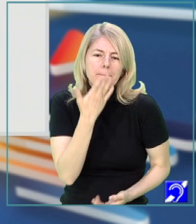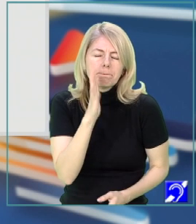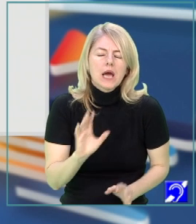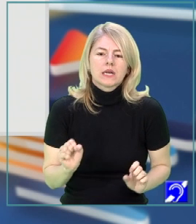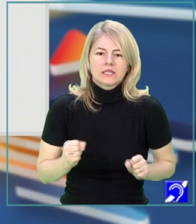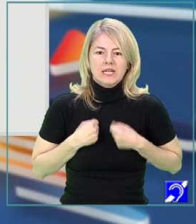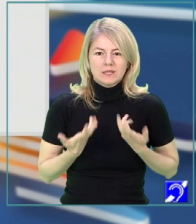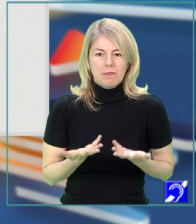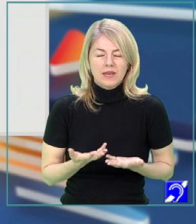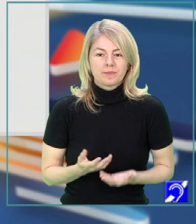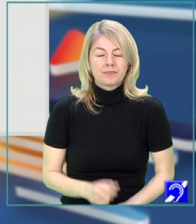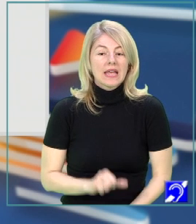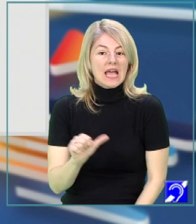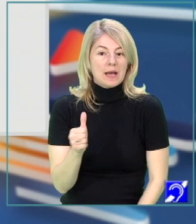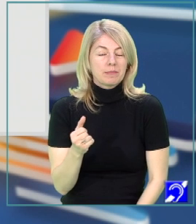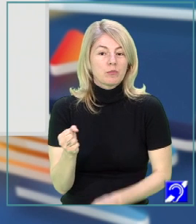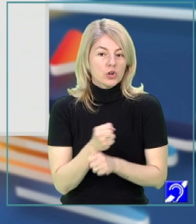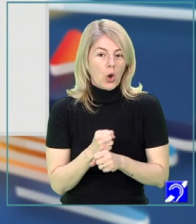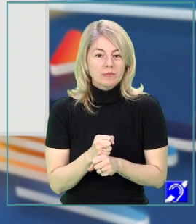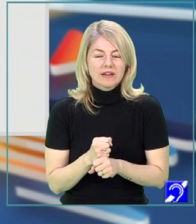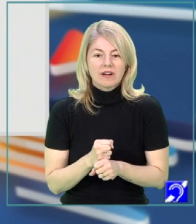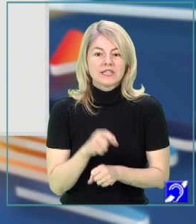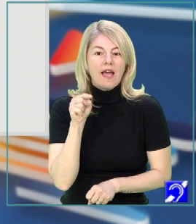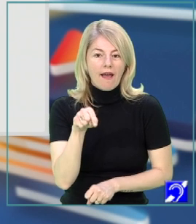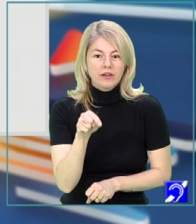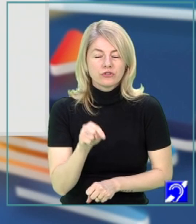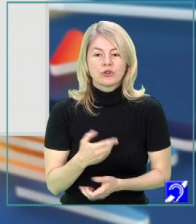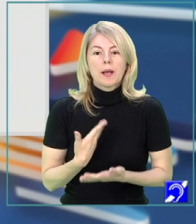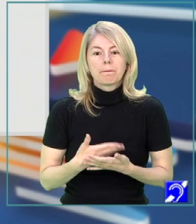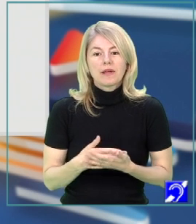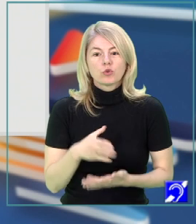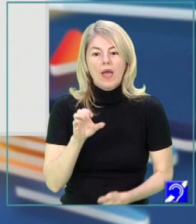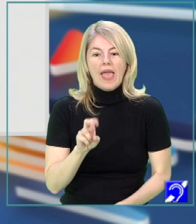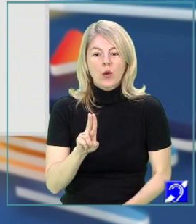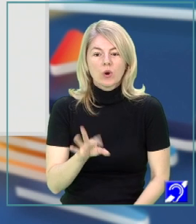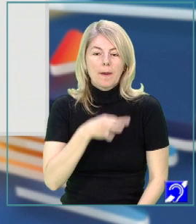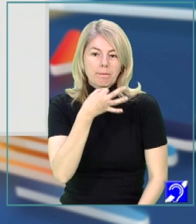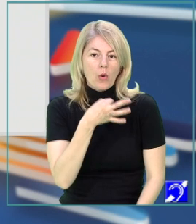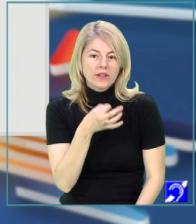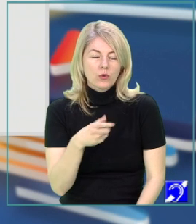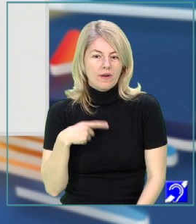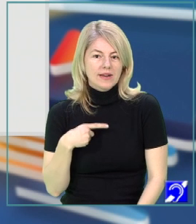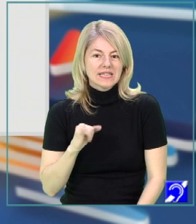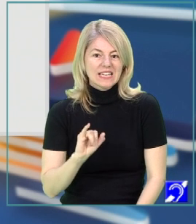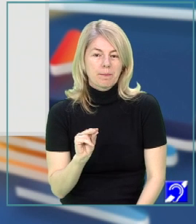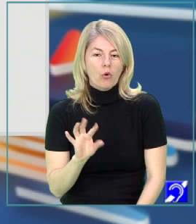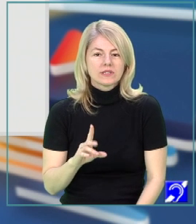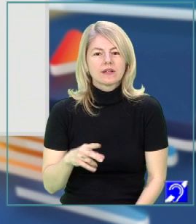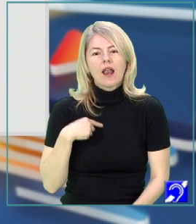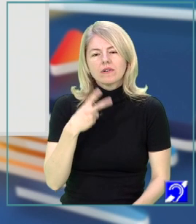înspăimânzi. În primul rând observați că aici, pentru eul poetic aflat în ipostaza